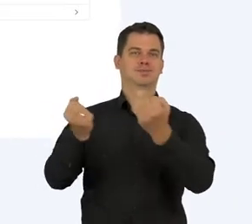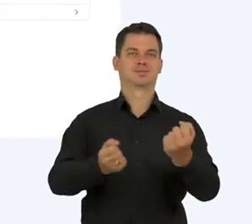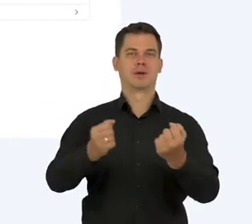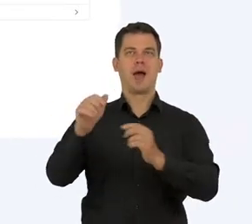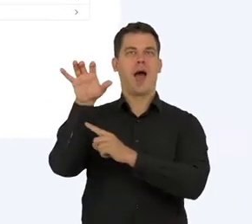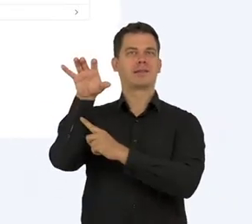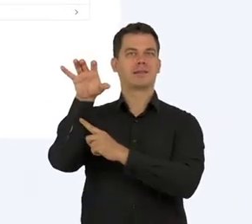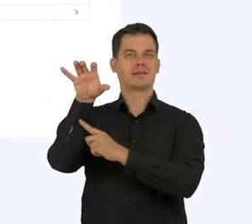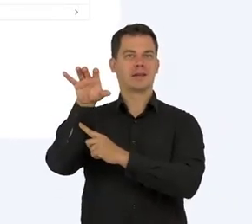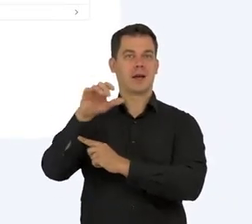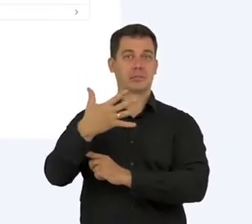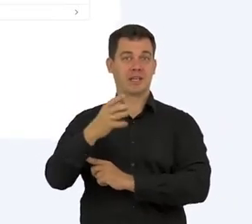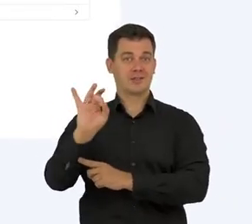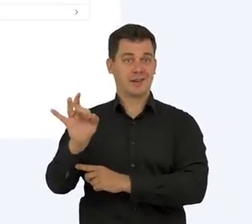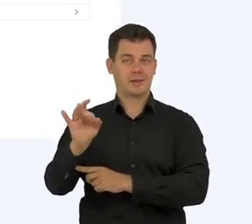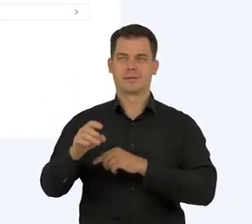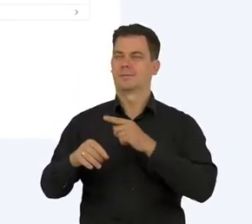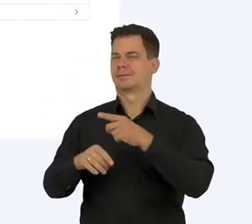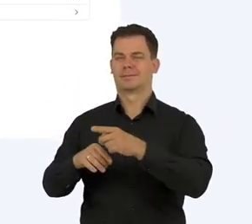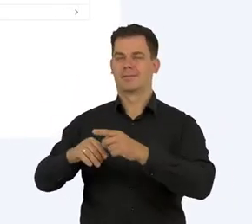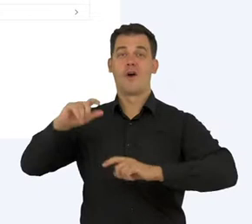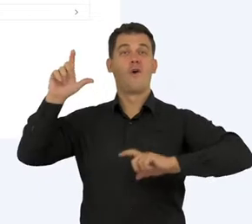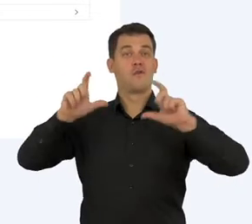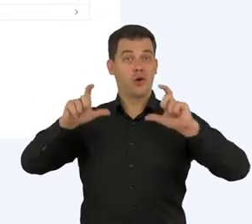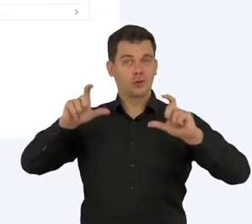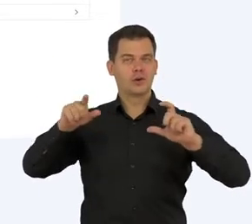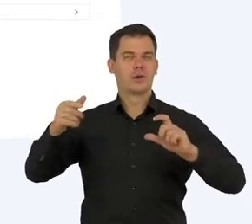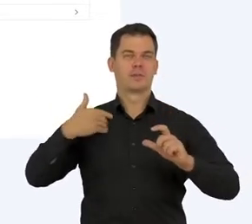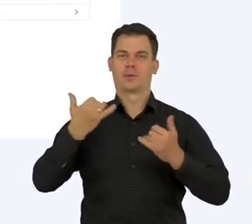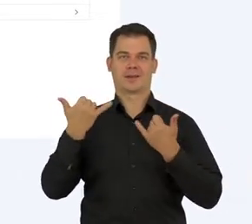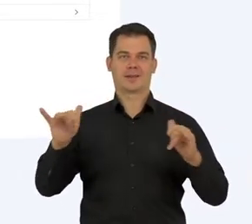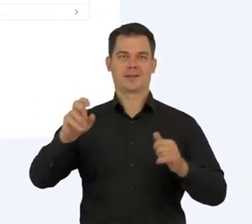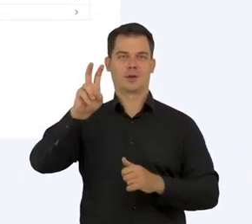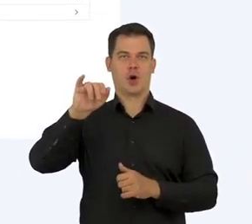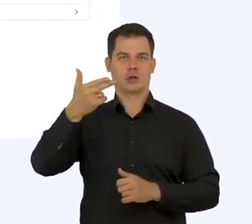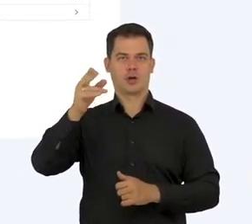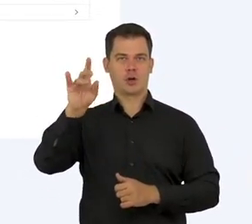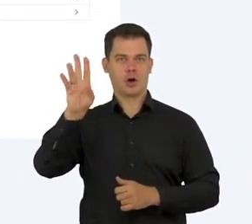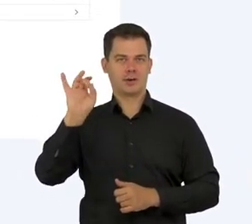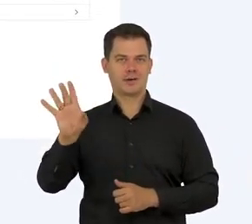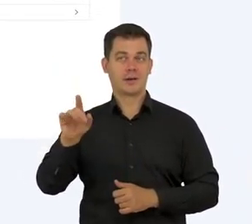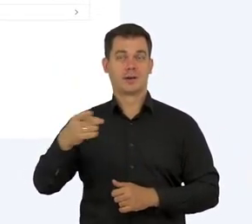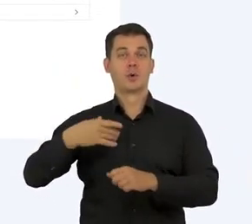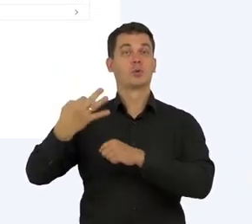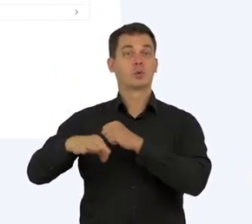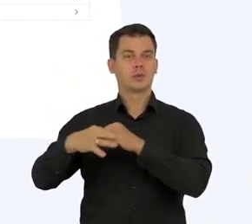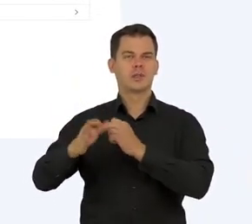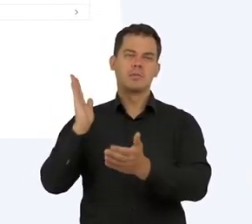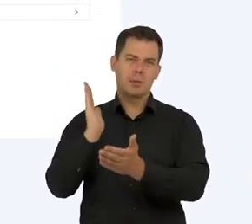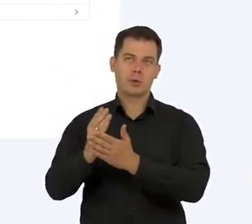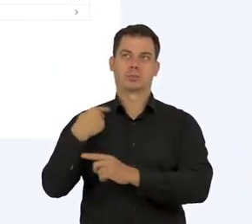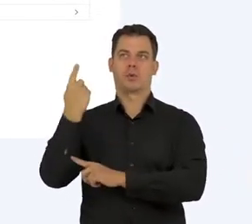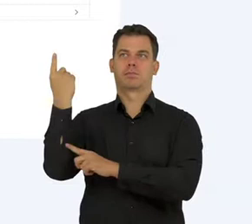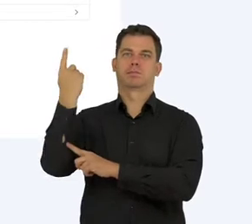anteny 5G. A to było prawdziwe zdjęcie z demonstracji w Hongkongu, kiedy studenci po